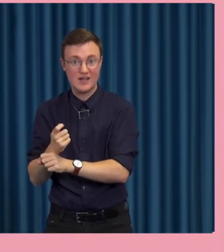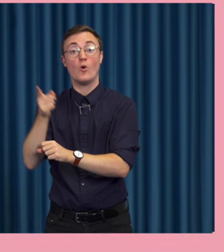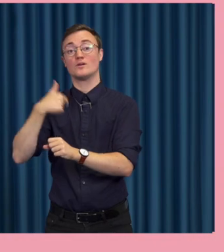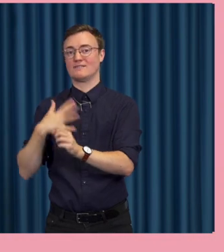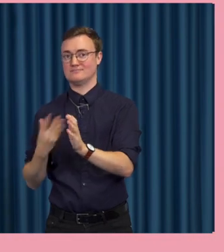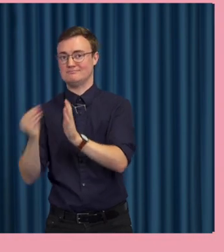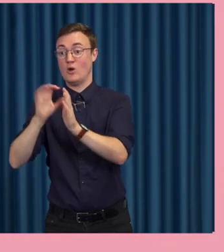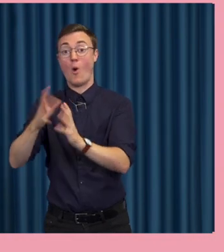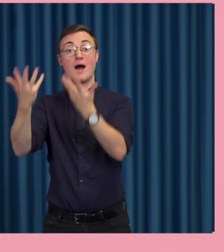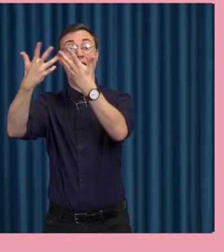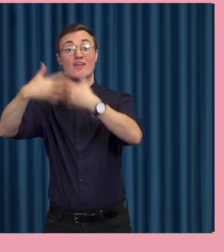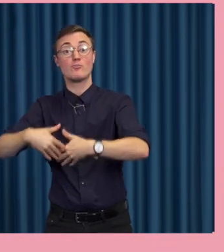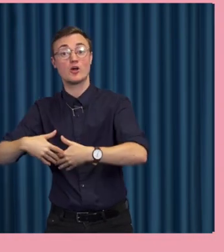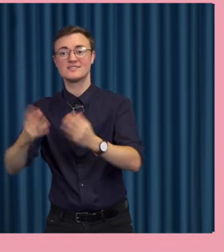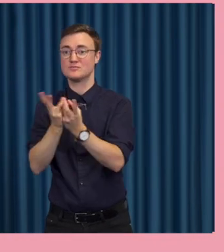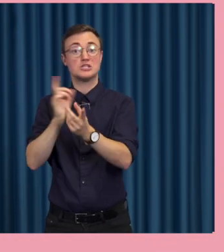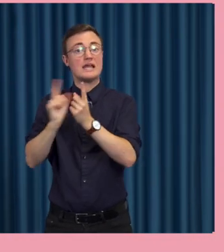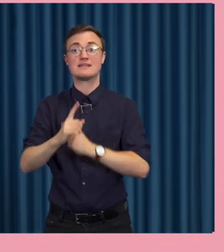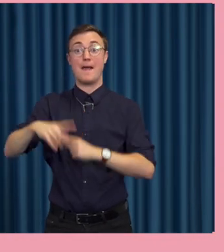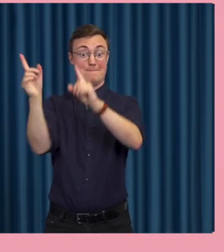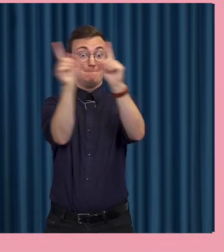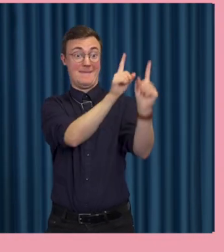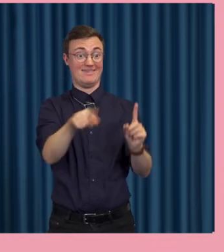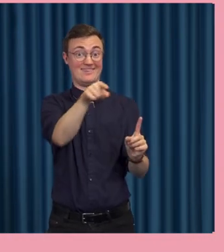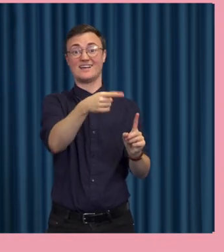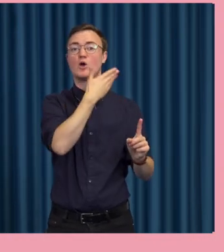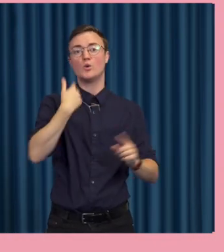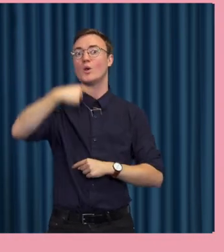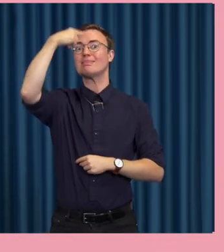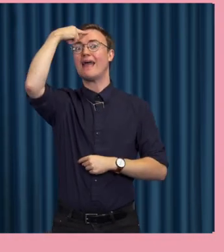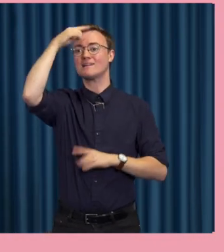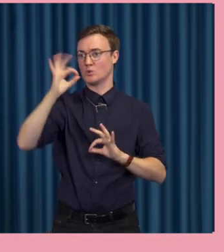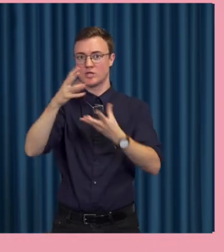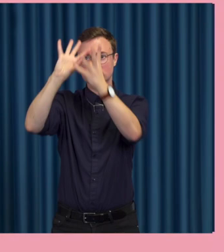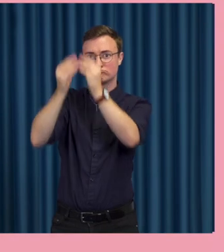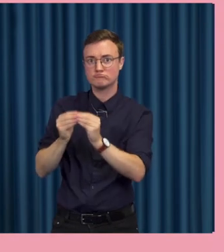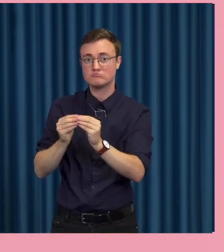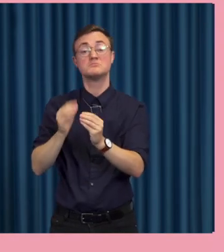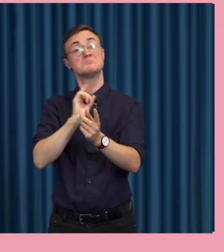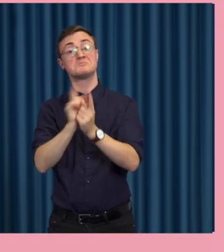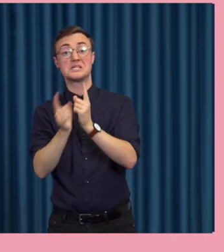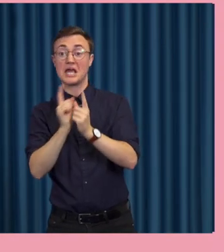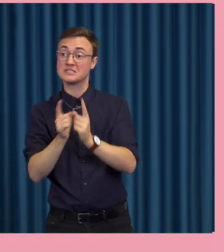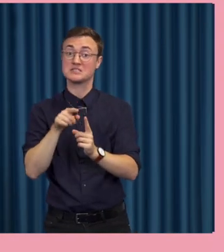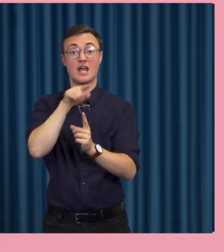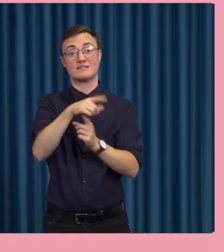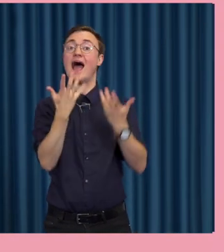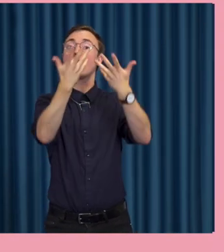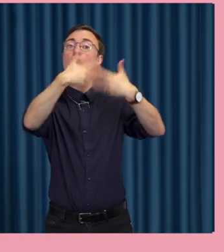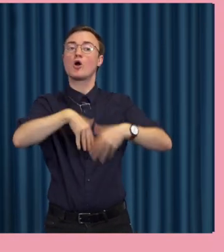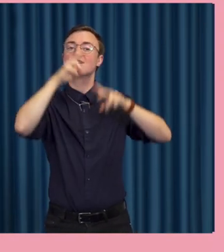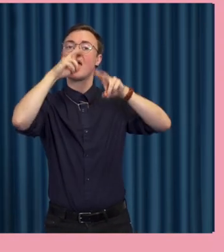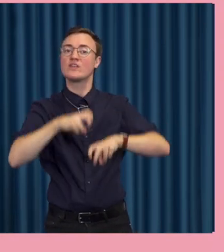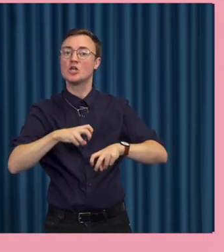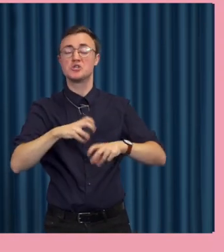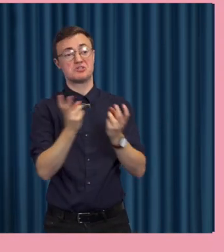extra rastet att om det är automatiserat så är det inte riktigt att det är människor som har tänkt ut en smart design utan det kan vara så att det är en effekt av en